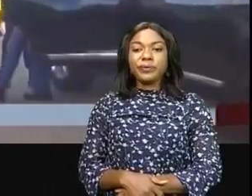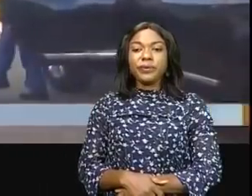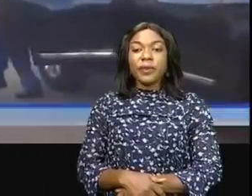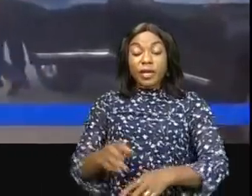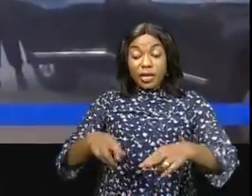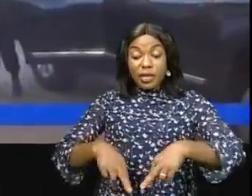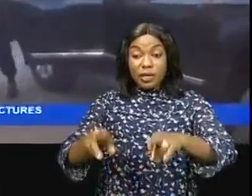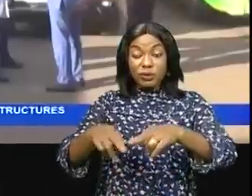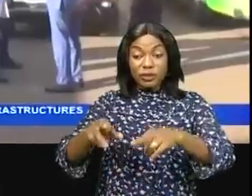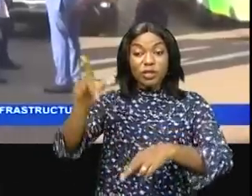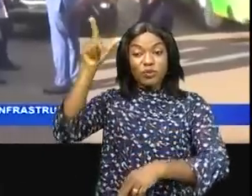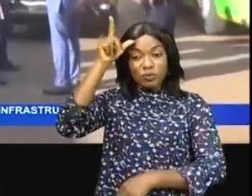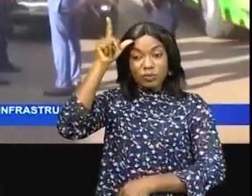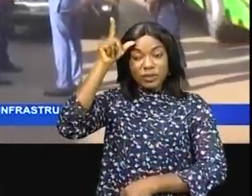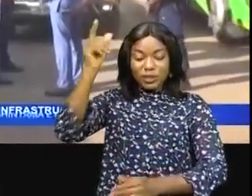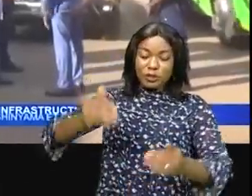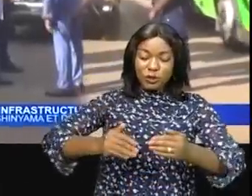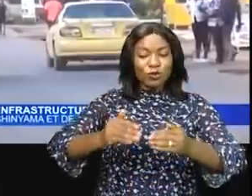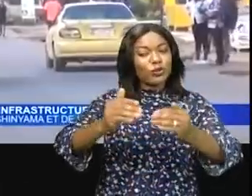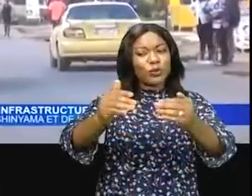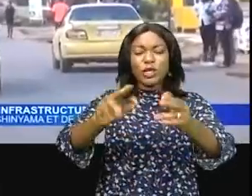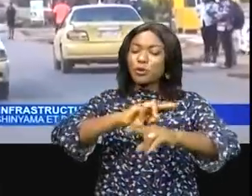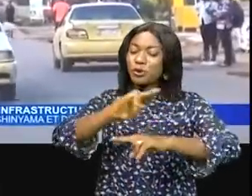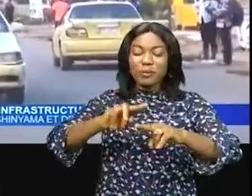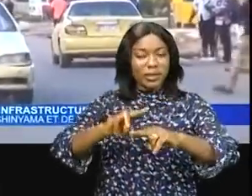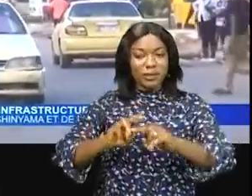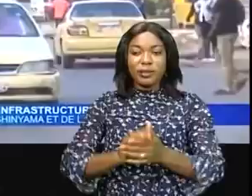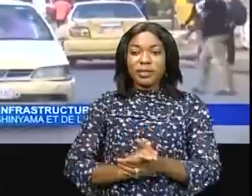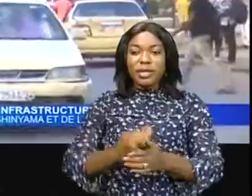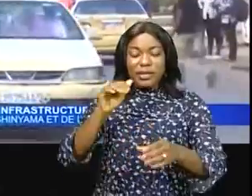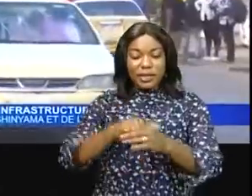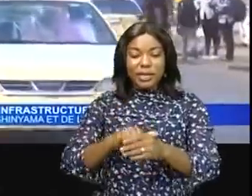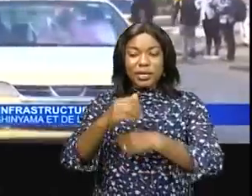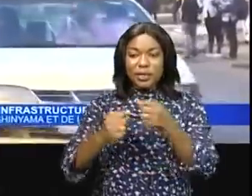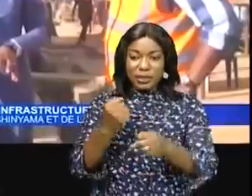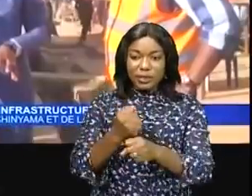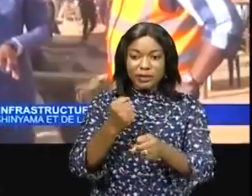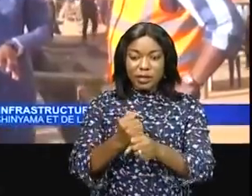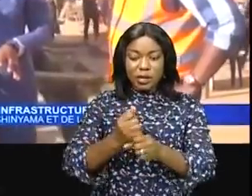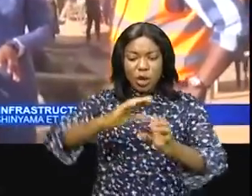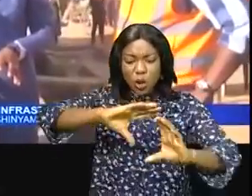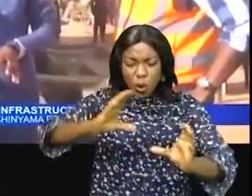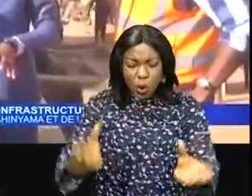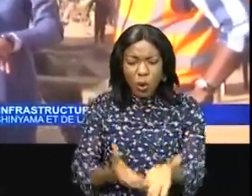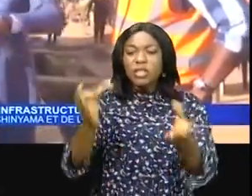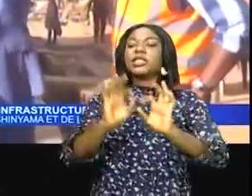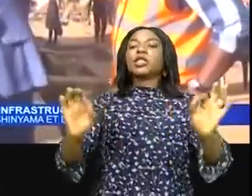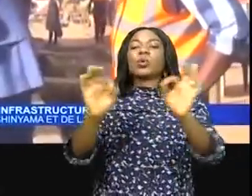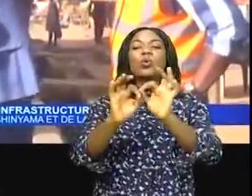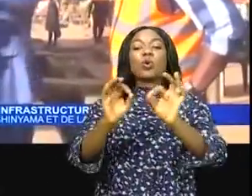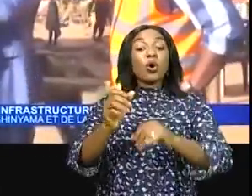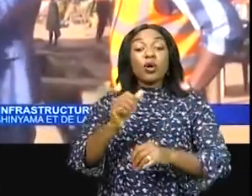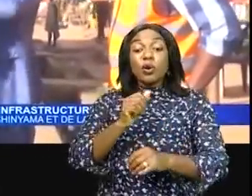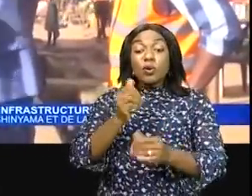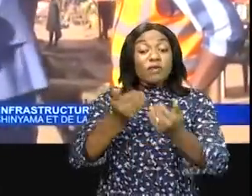varie urbaine de Lubumbashi poursuivent leur bonhomme de chemin. Dans le cadre de l'opération Trouzéro, le ministre provincial des infrastructures